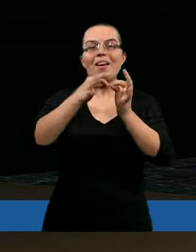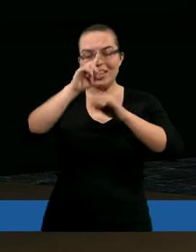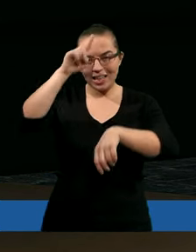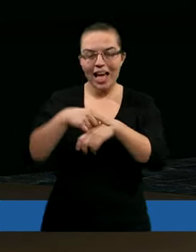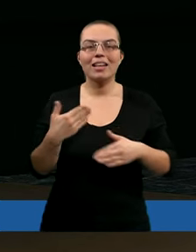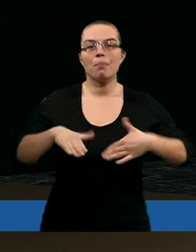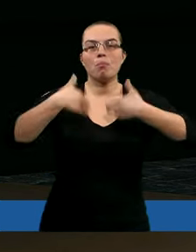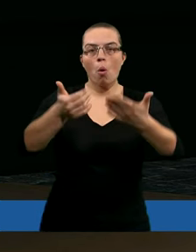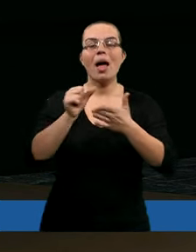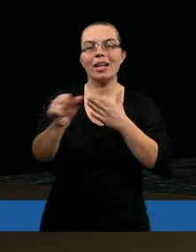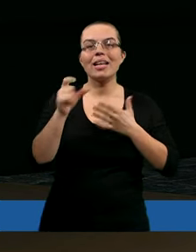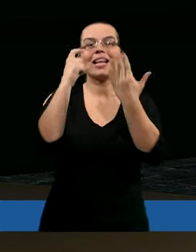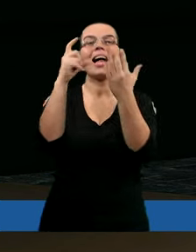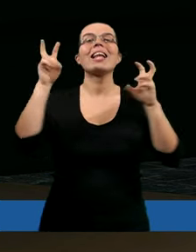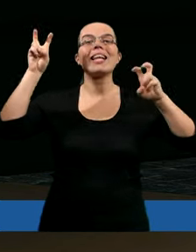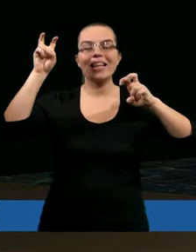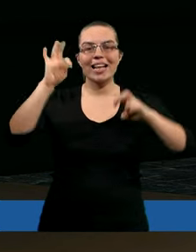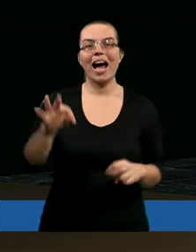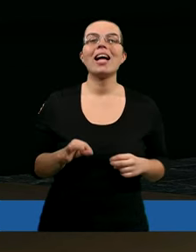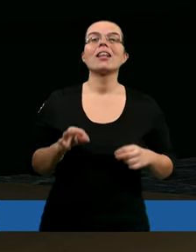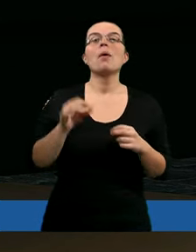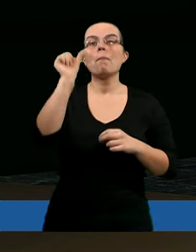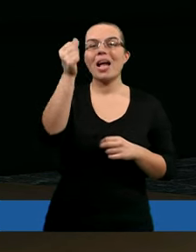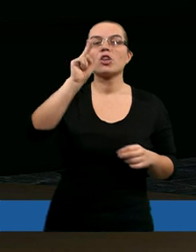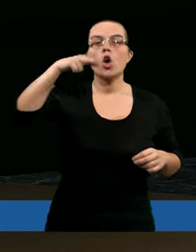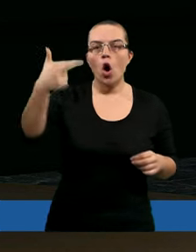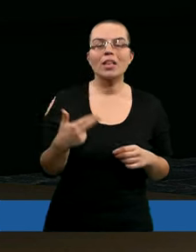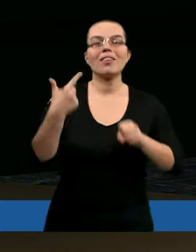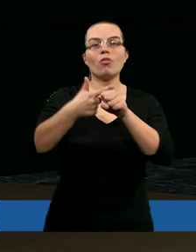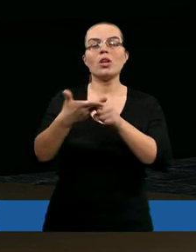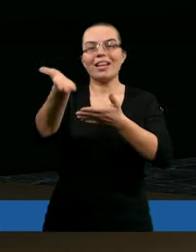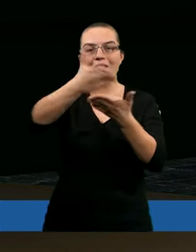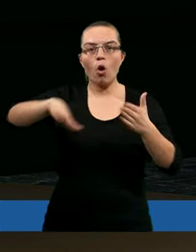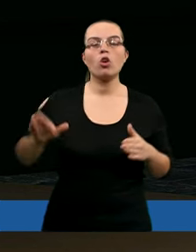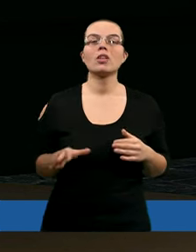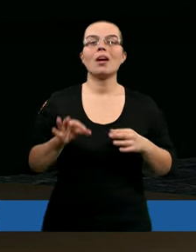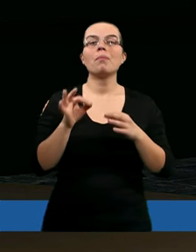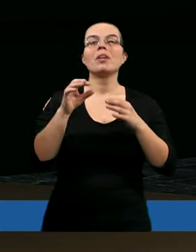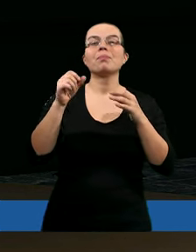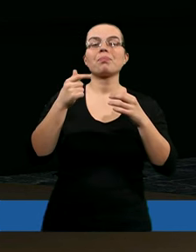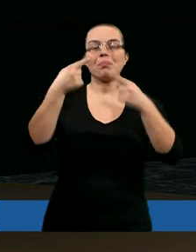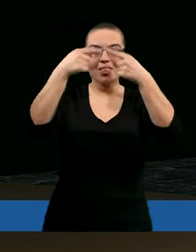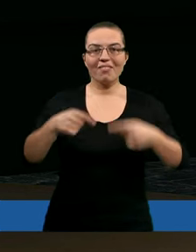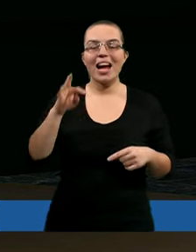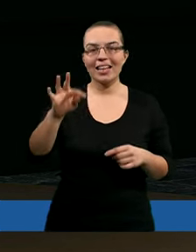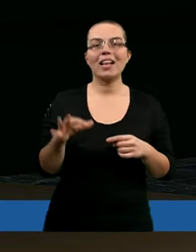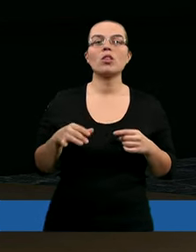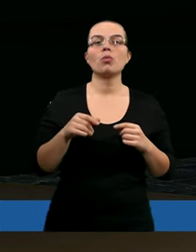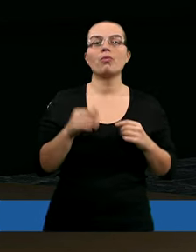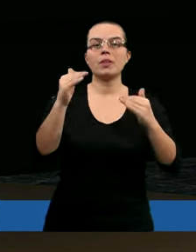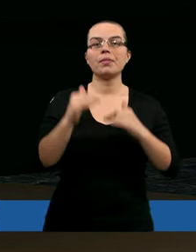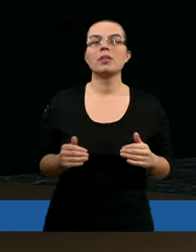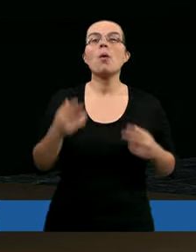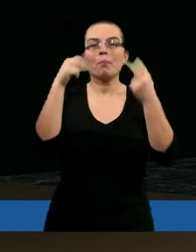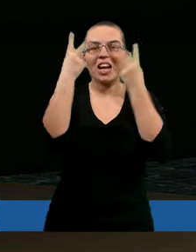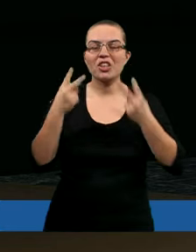są podane, jest podany cytat z pierwszego Koryncian, piętnastego rozdziału, od jedenastego po dwudziesty werset. Może